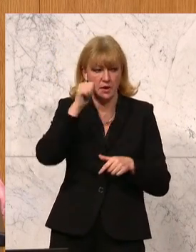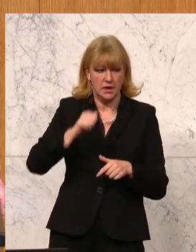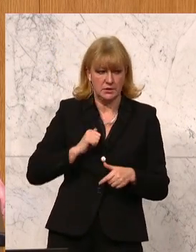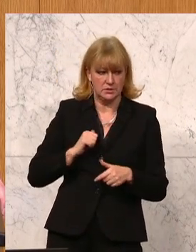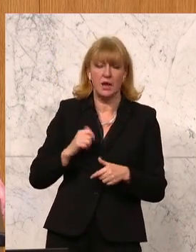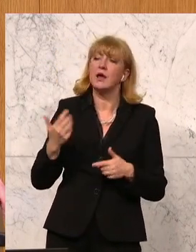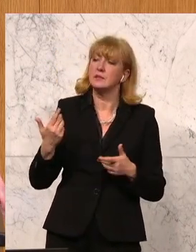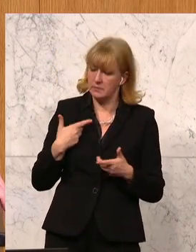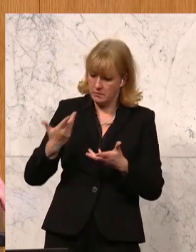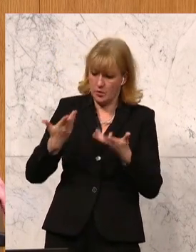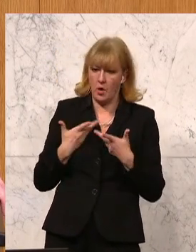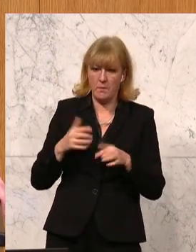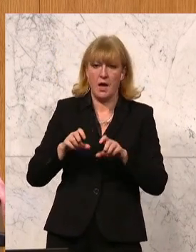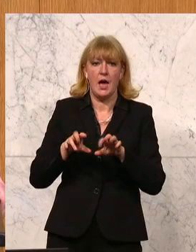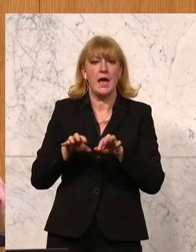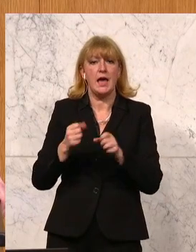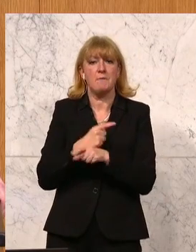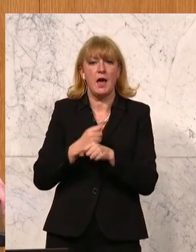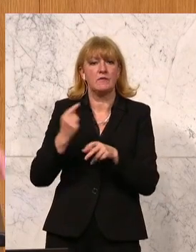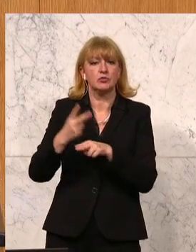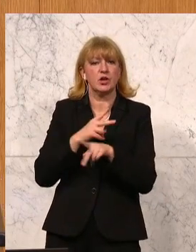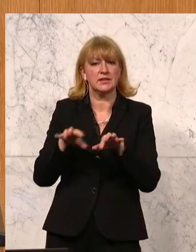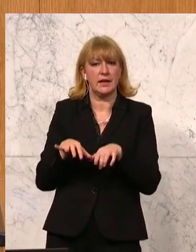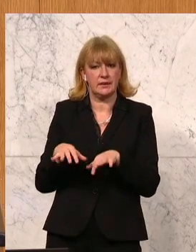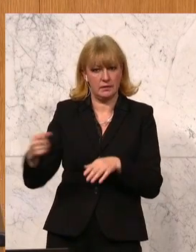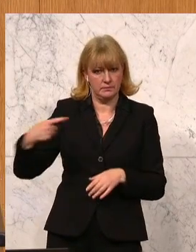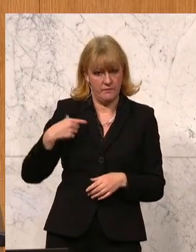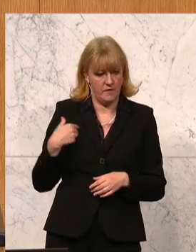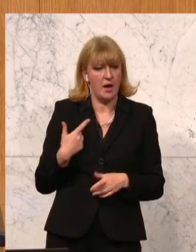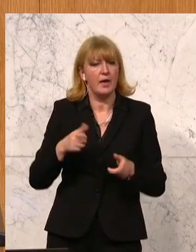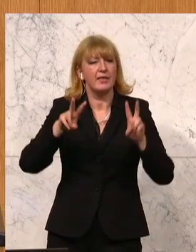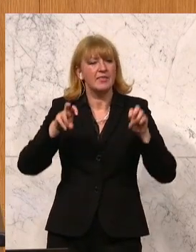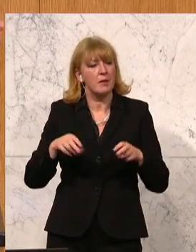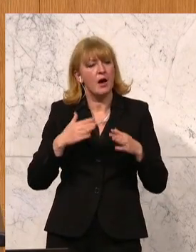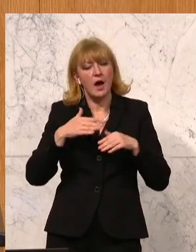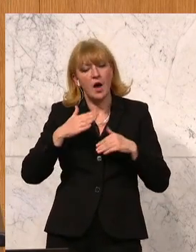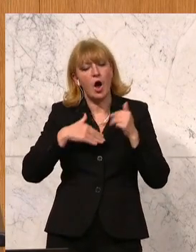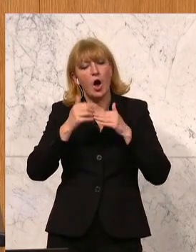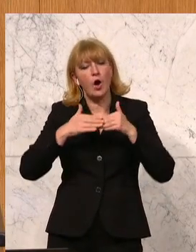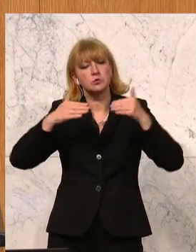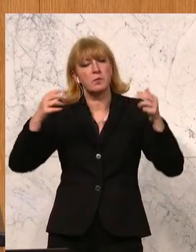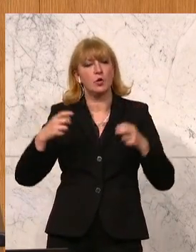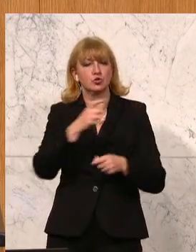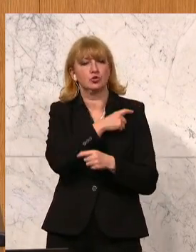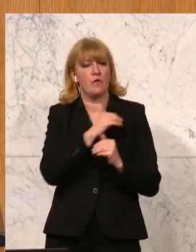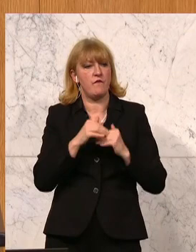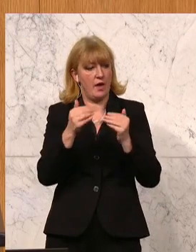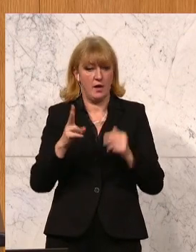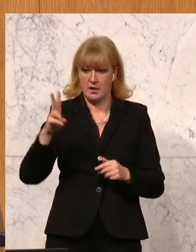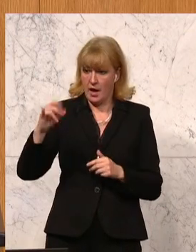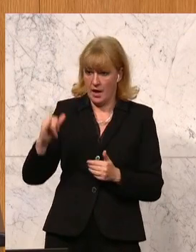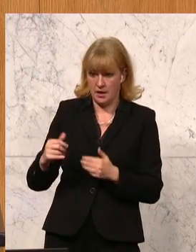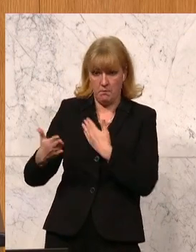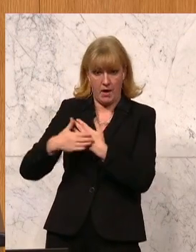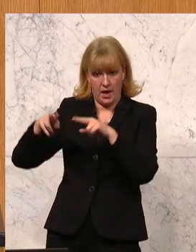auch des Staatssekretariats bekommen, wo es darum geht, wie die weitere Ausbaustufe ist. Neben der KI-Servicestelle, dem KI